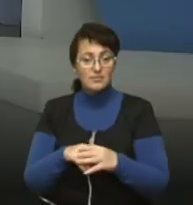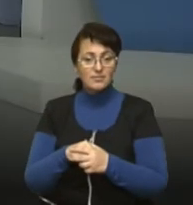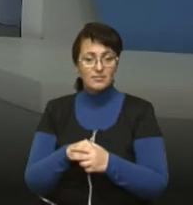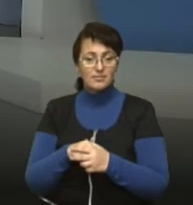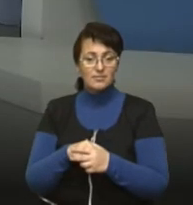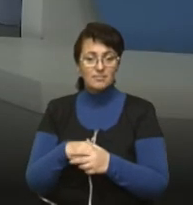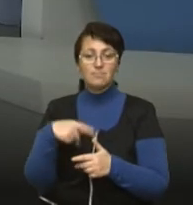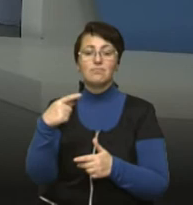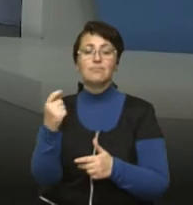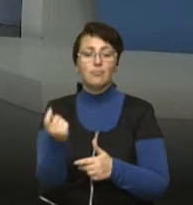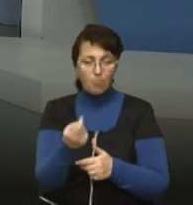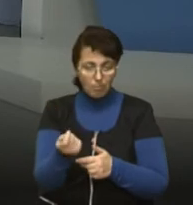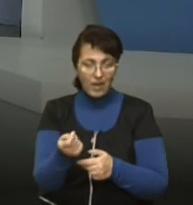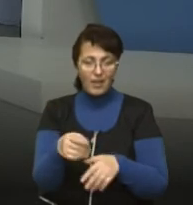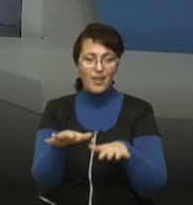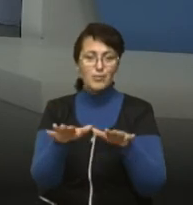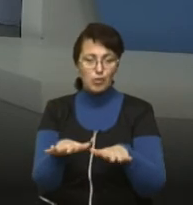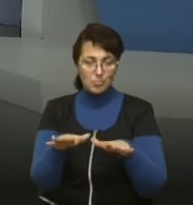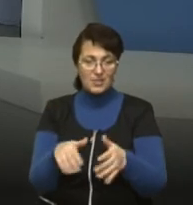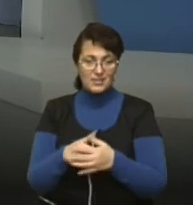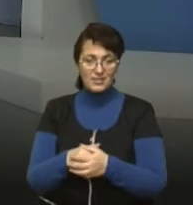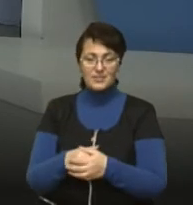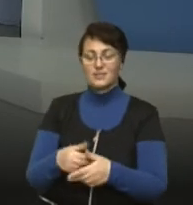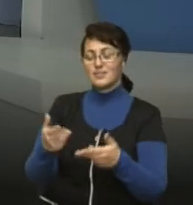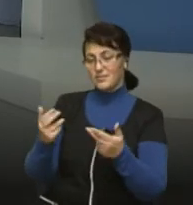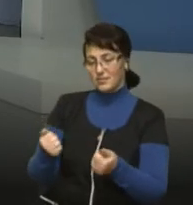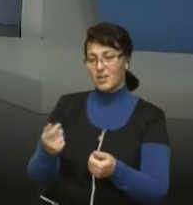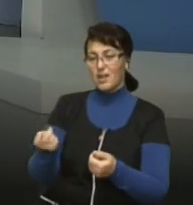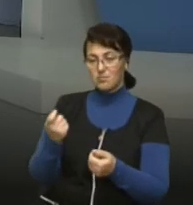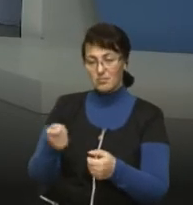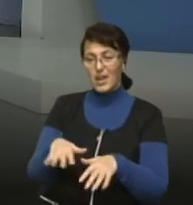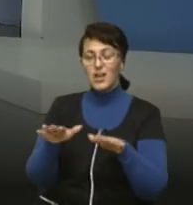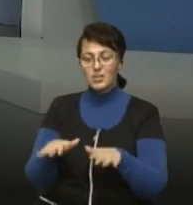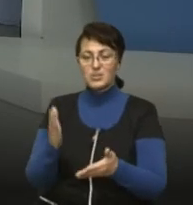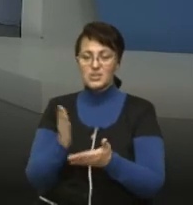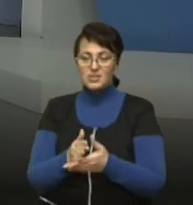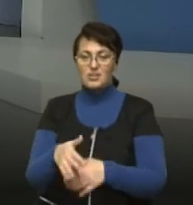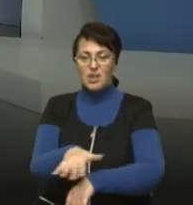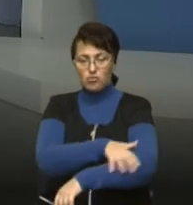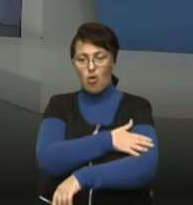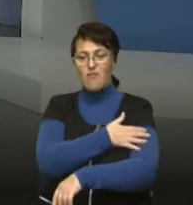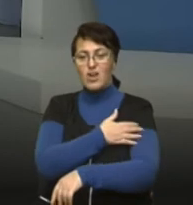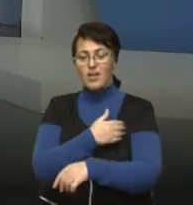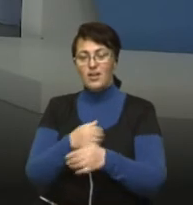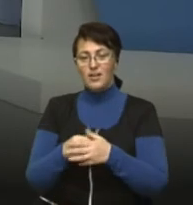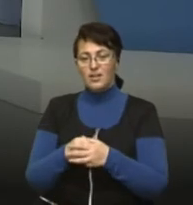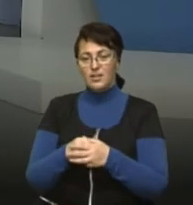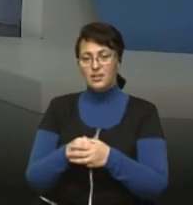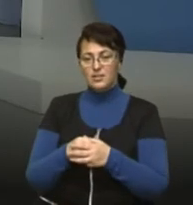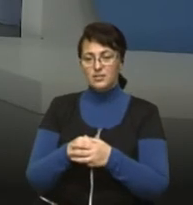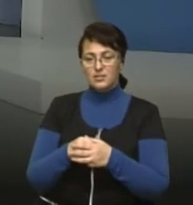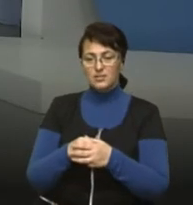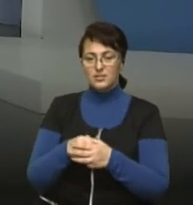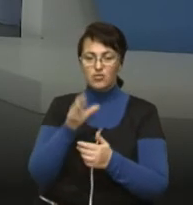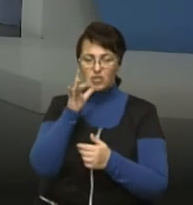Мало місць. Так? Чи як? Ну, в певній мірі мало місць. І є довгий час, скажімо, тобто